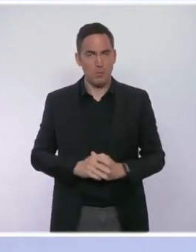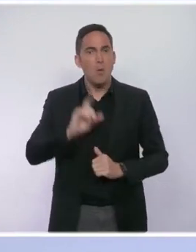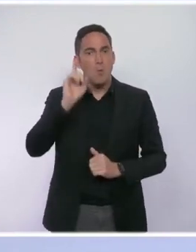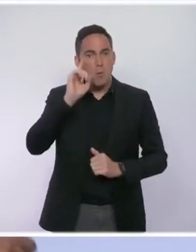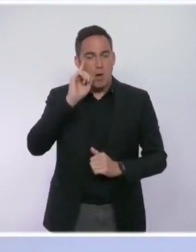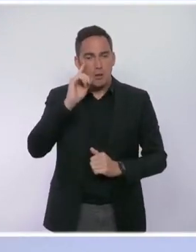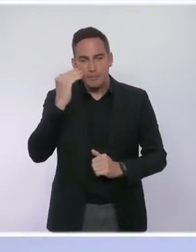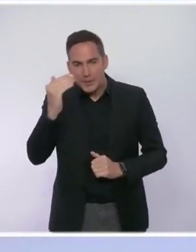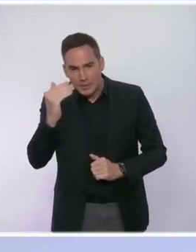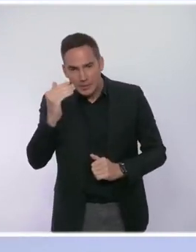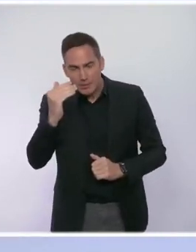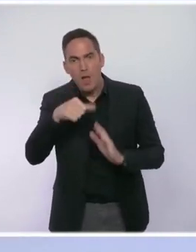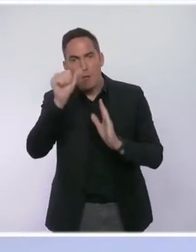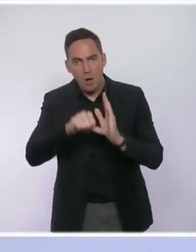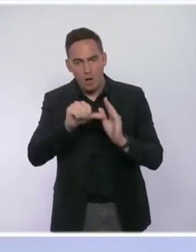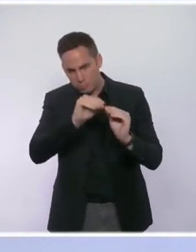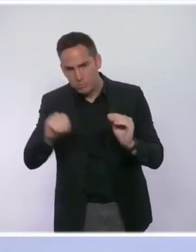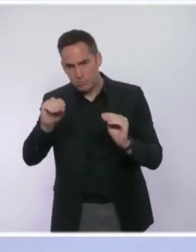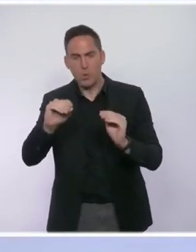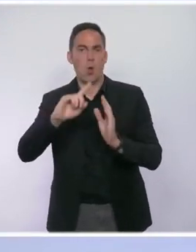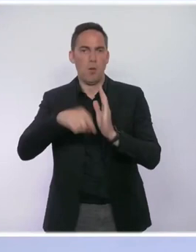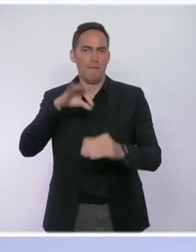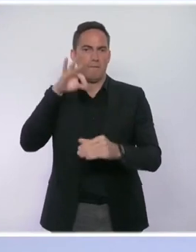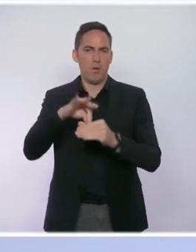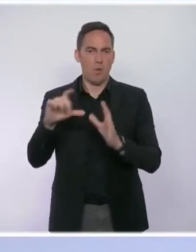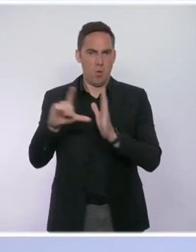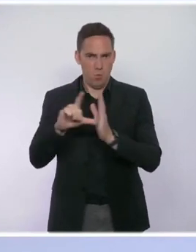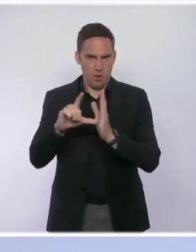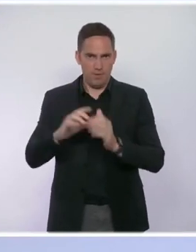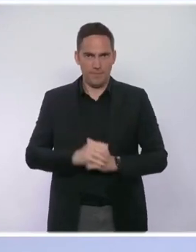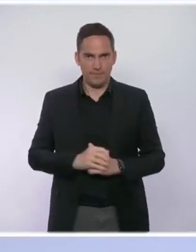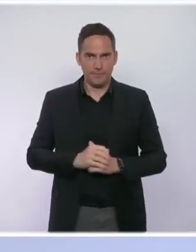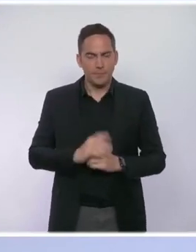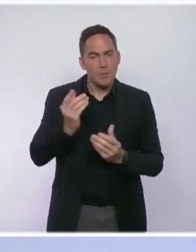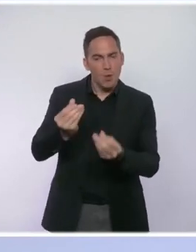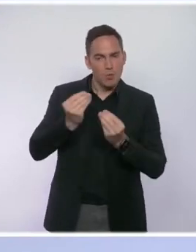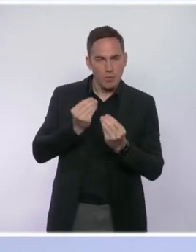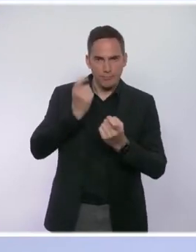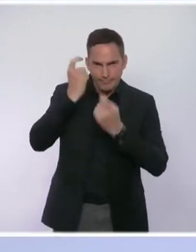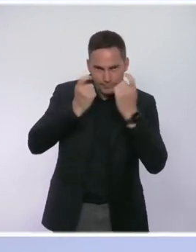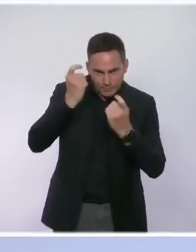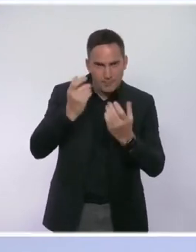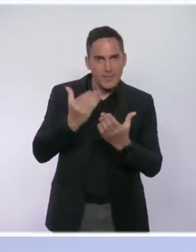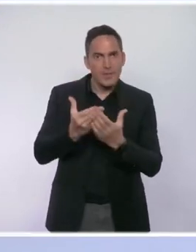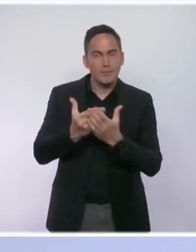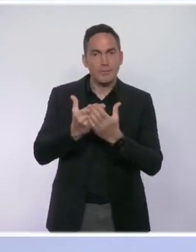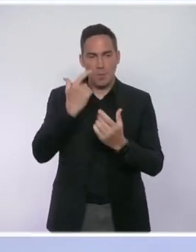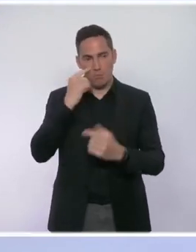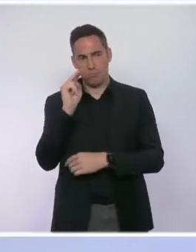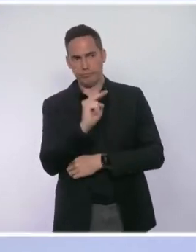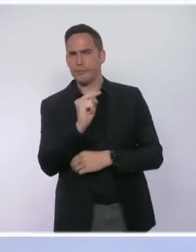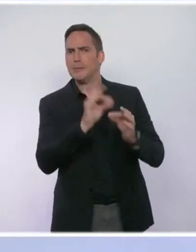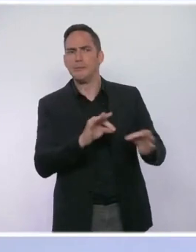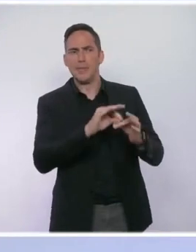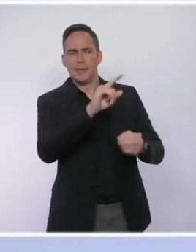une loi devra être votée. Cet état d'urgence nous permet de prendre des mesures de confinement ou de couvre-feu dont l'exemple Antillais nous a encore récemment